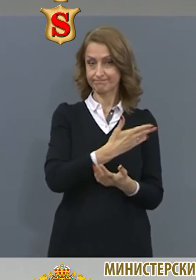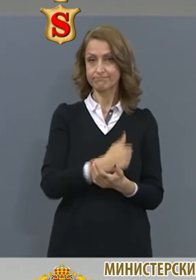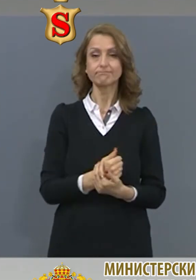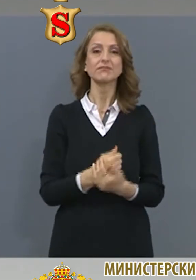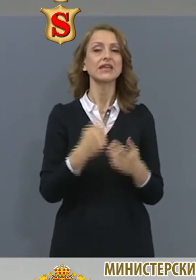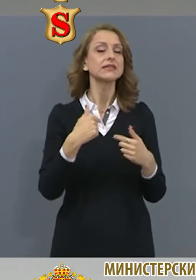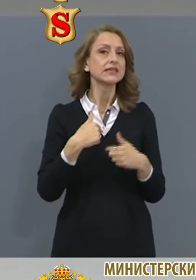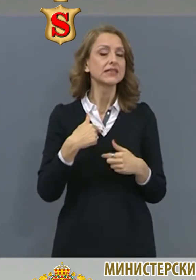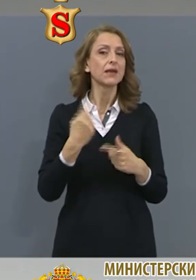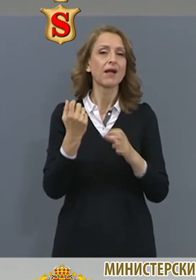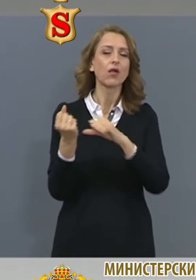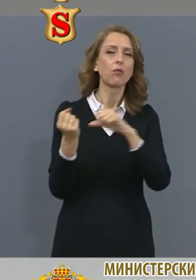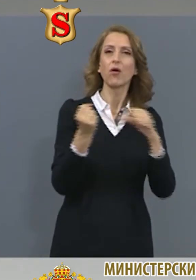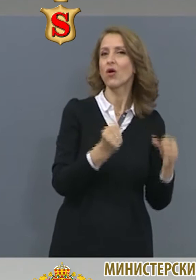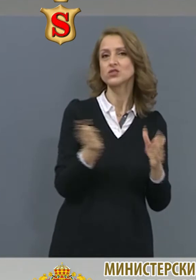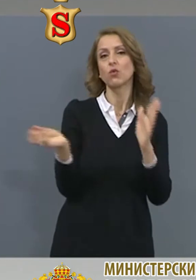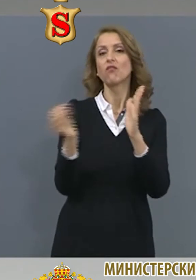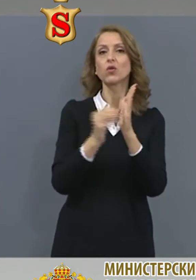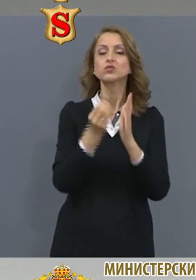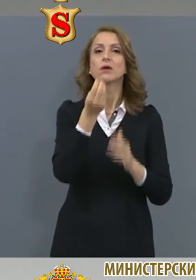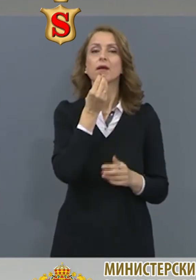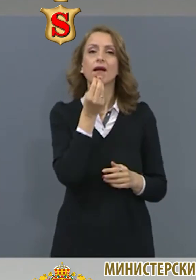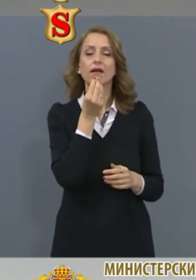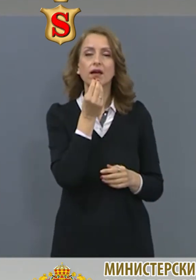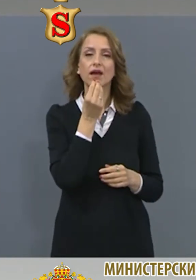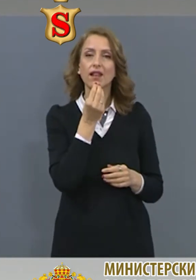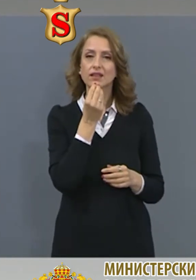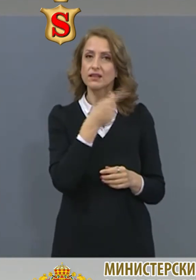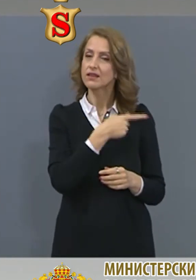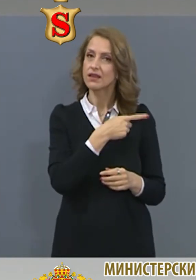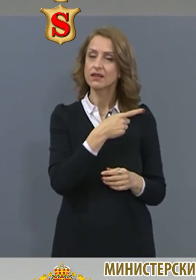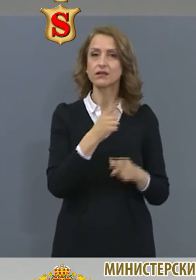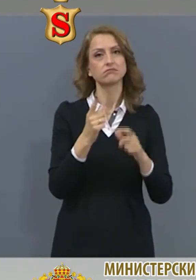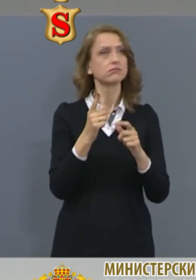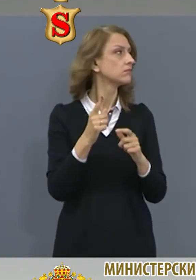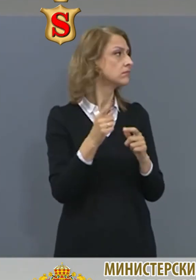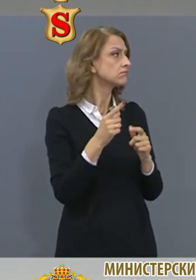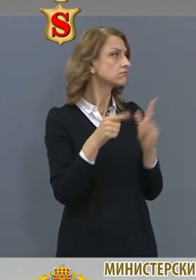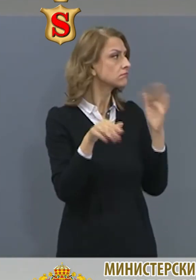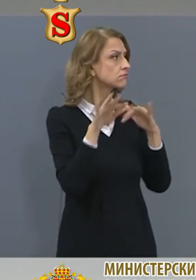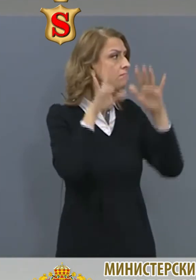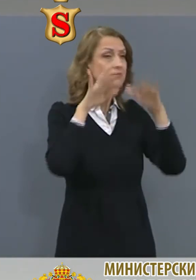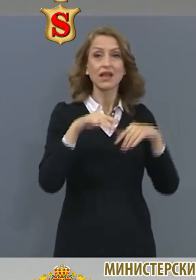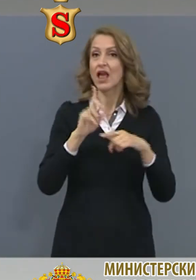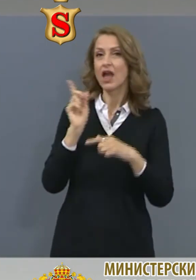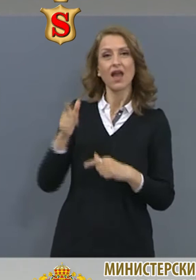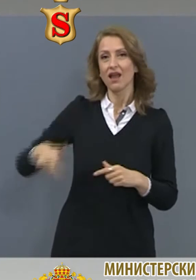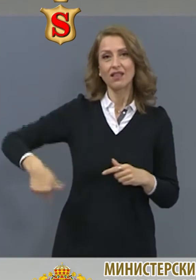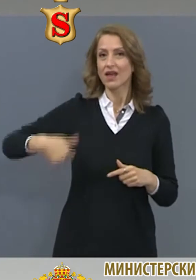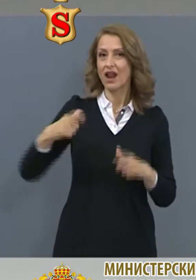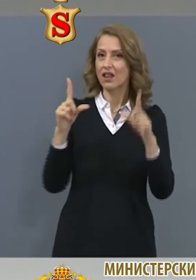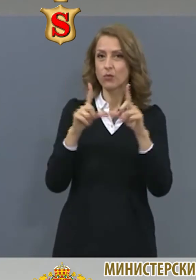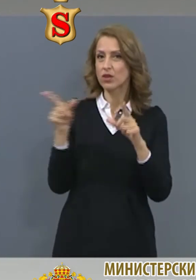включим в този списък и допълнително ще бъдат публикувани координати с тях. Статистиката, която ви съобщава Генерално Тавчийски,